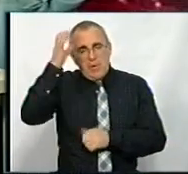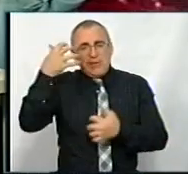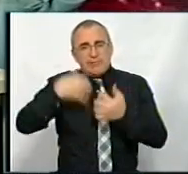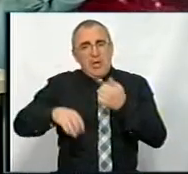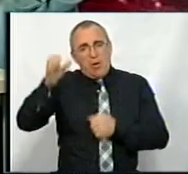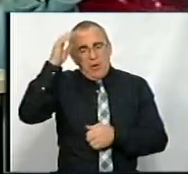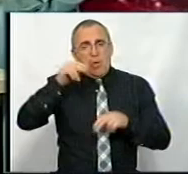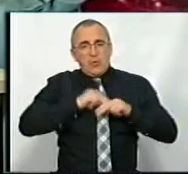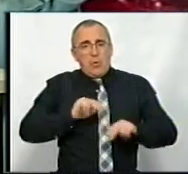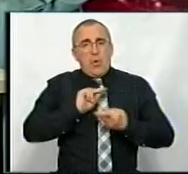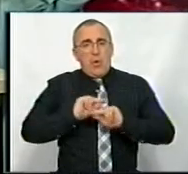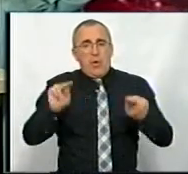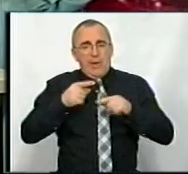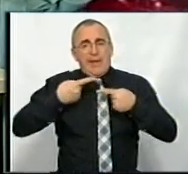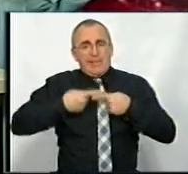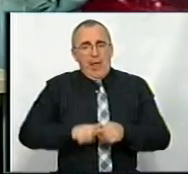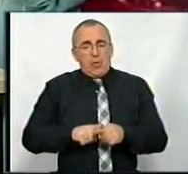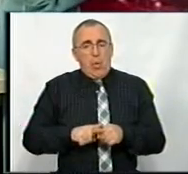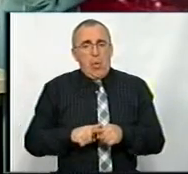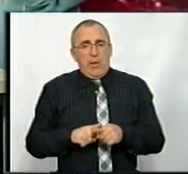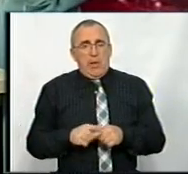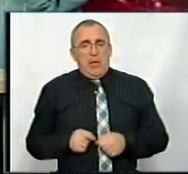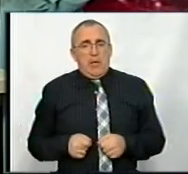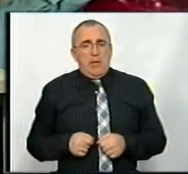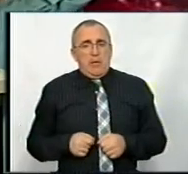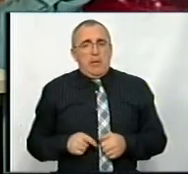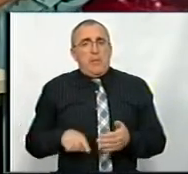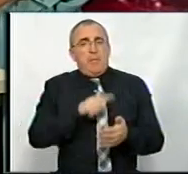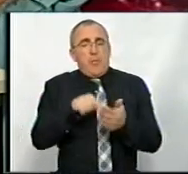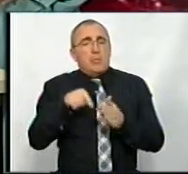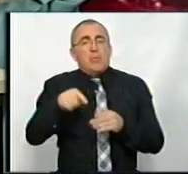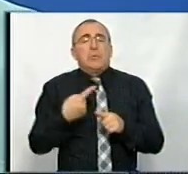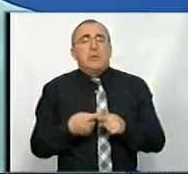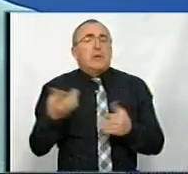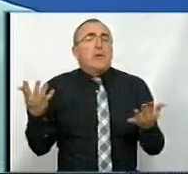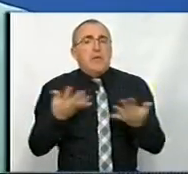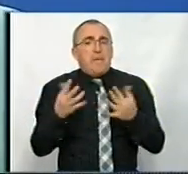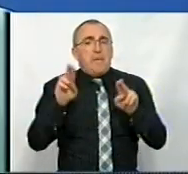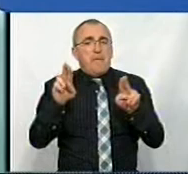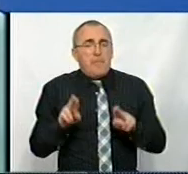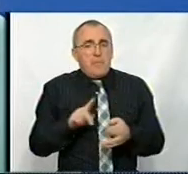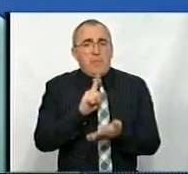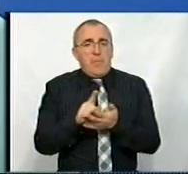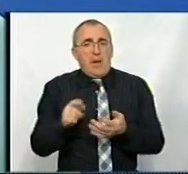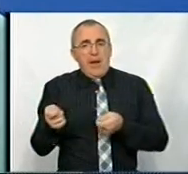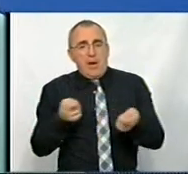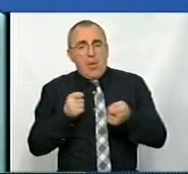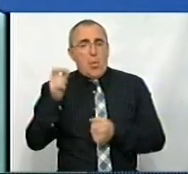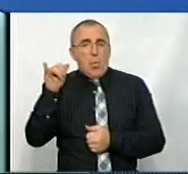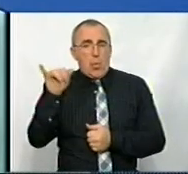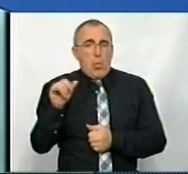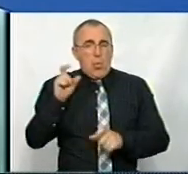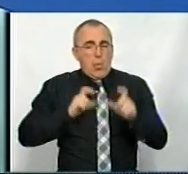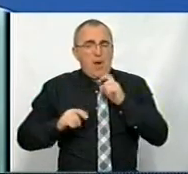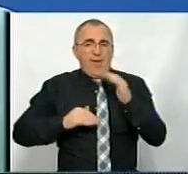освіта, трудове навчання та технології. Питання тут таке, яким принципом має керуватися університет?